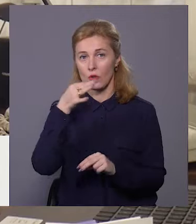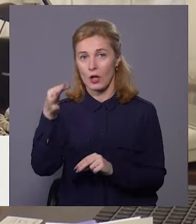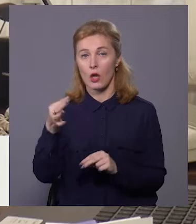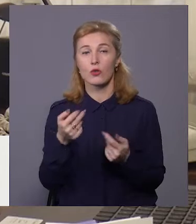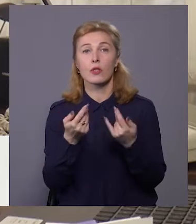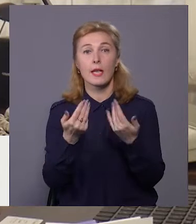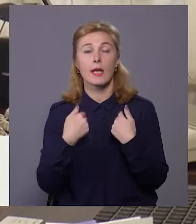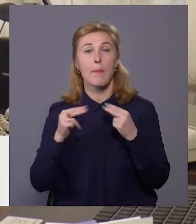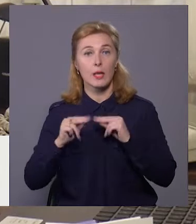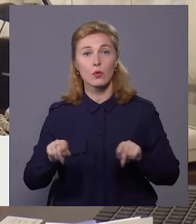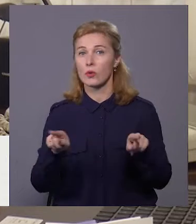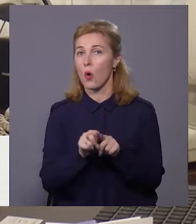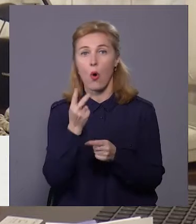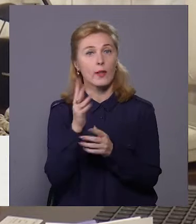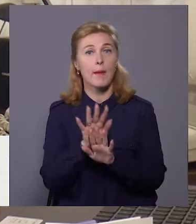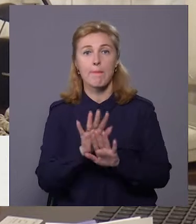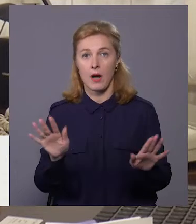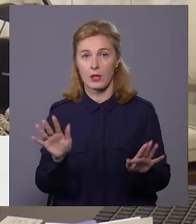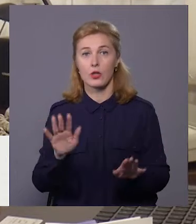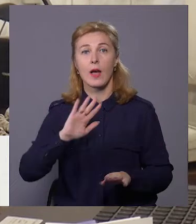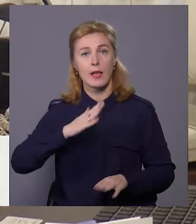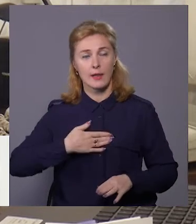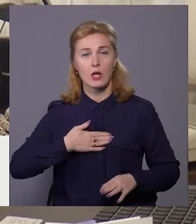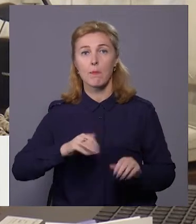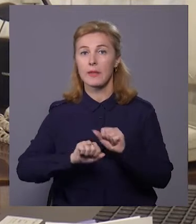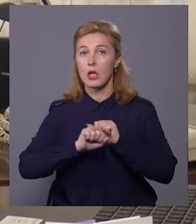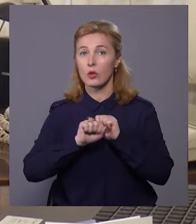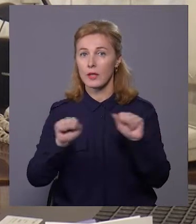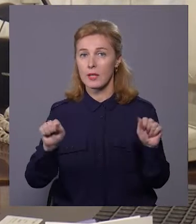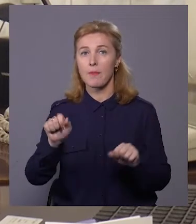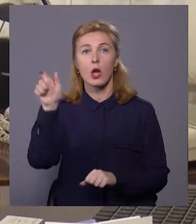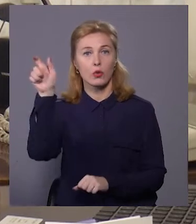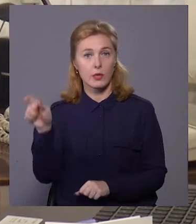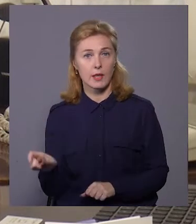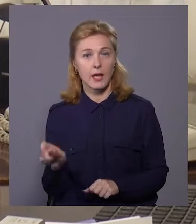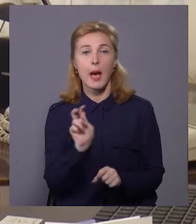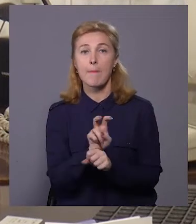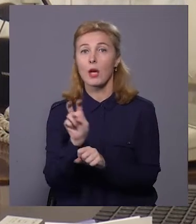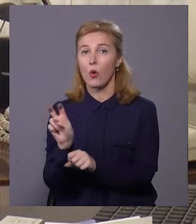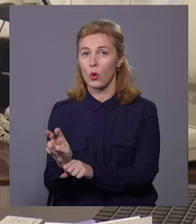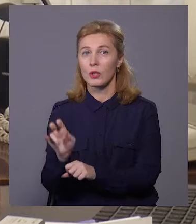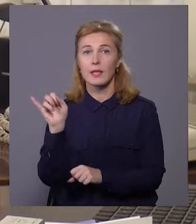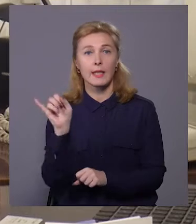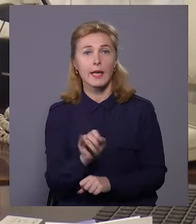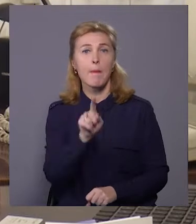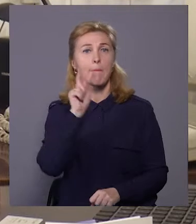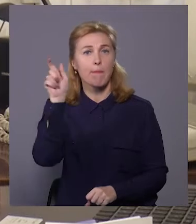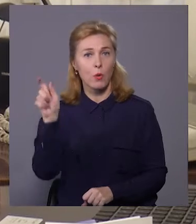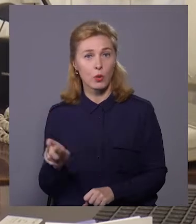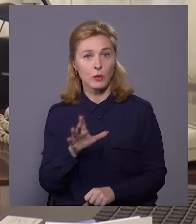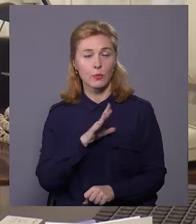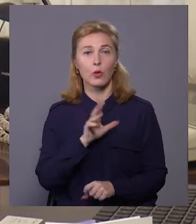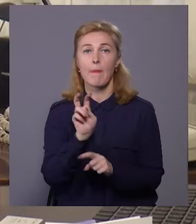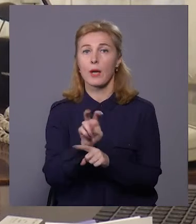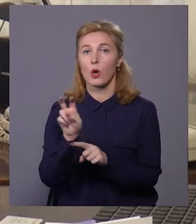працюю, я такого ще не бачив. Це наш патріотизм людський. Приходили і молодь приходила, і